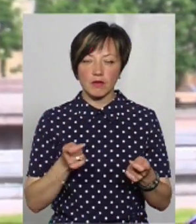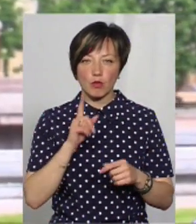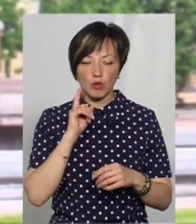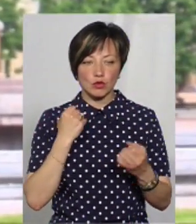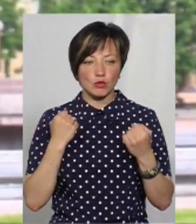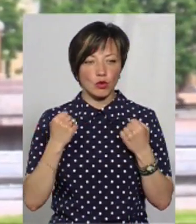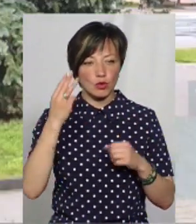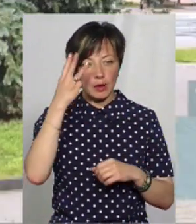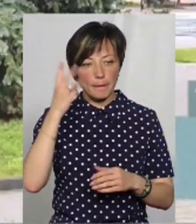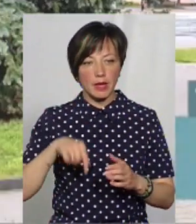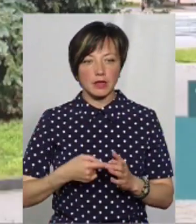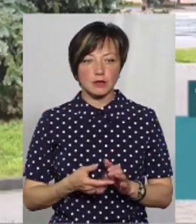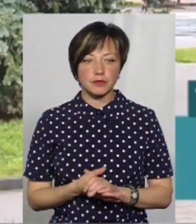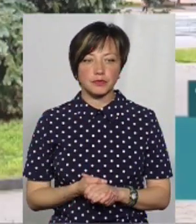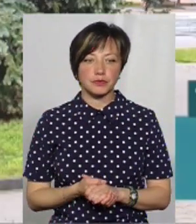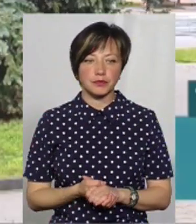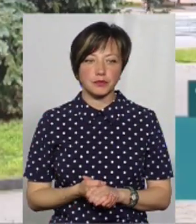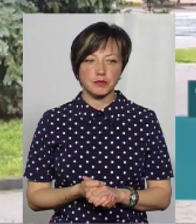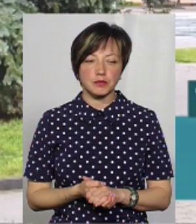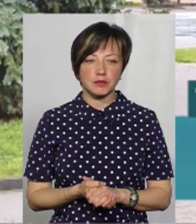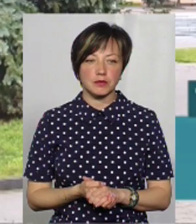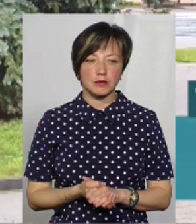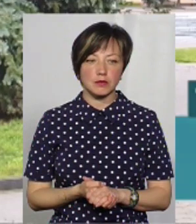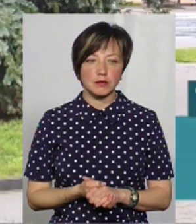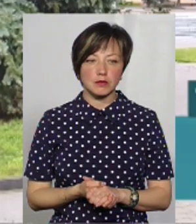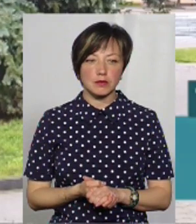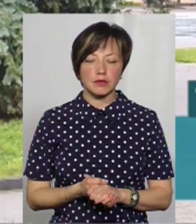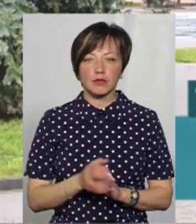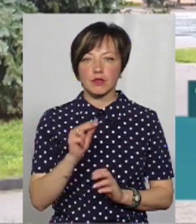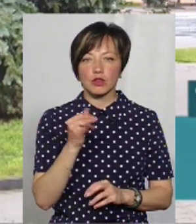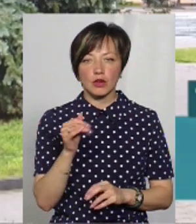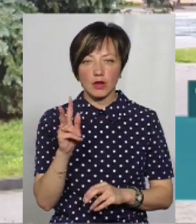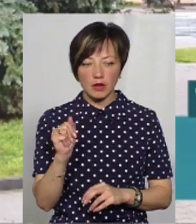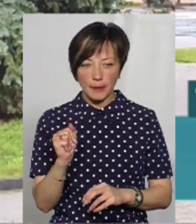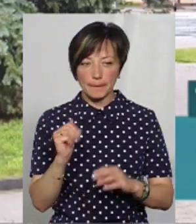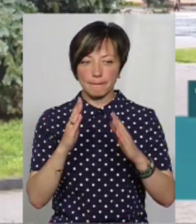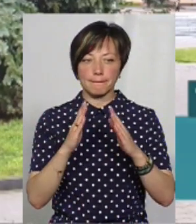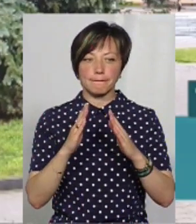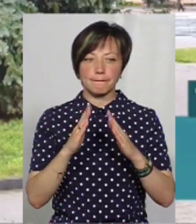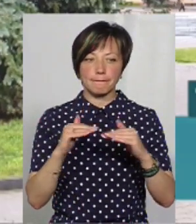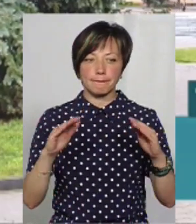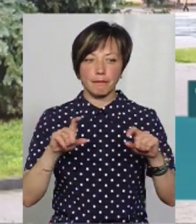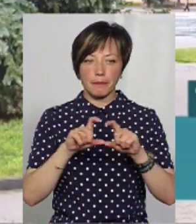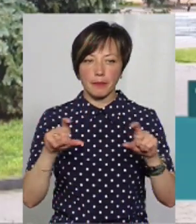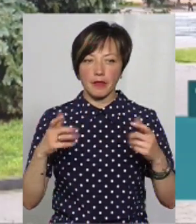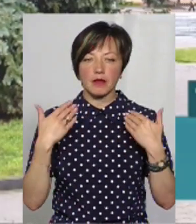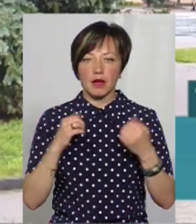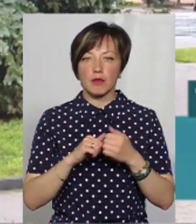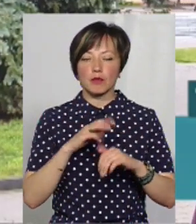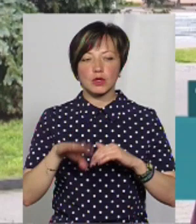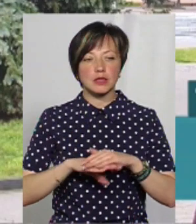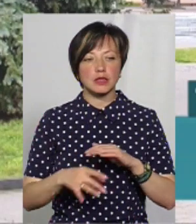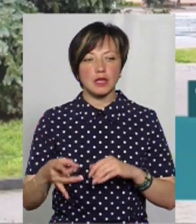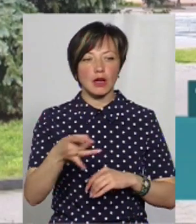молоді та спорту Хмельницького. Вчаються, відпочивали діти. Потім в Кам'яне-Подільський